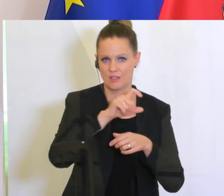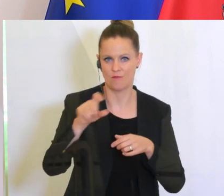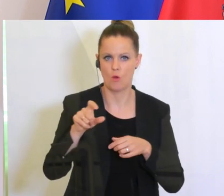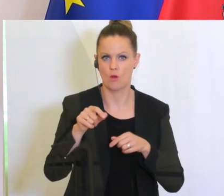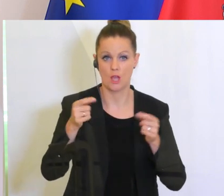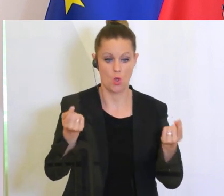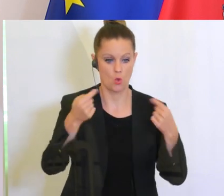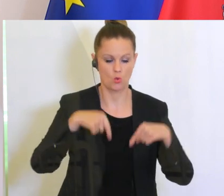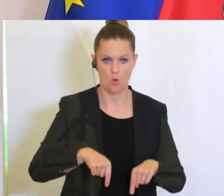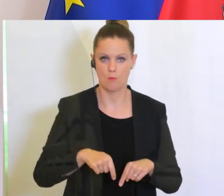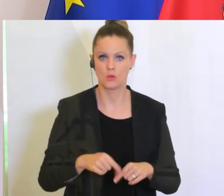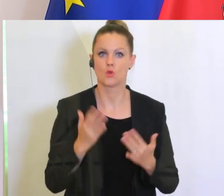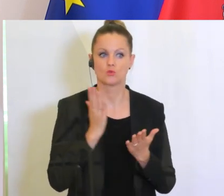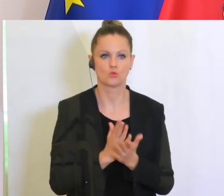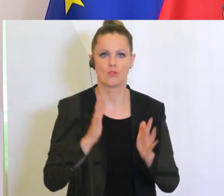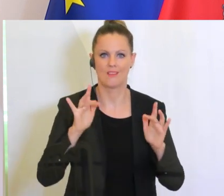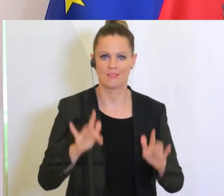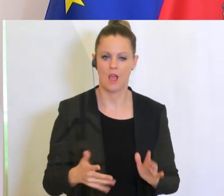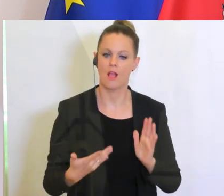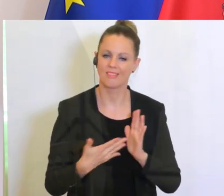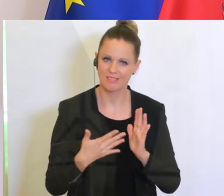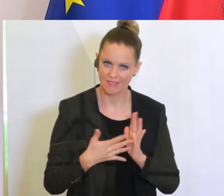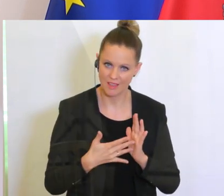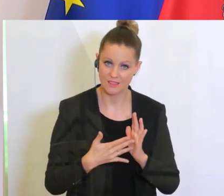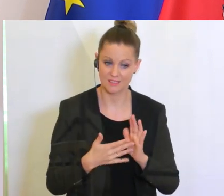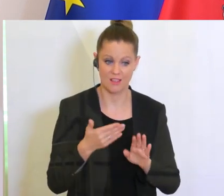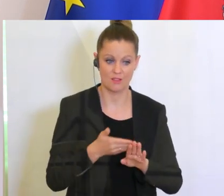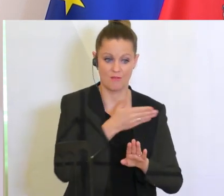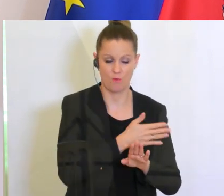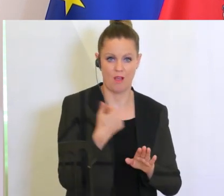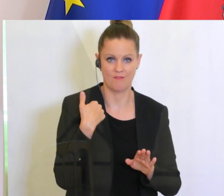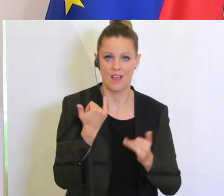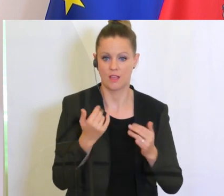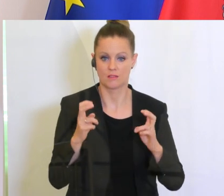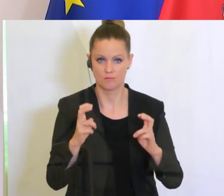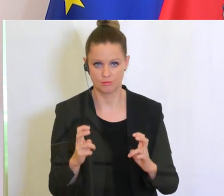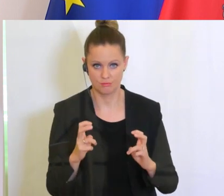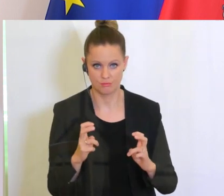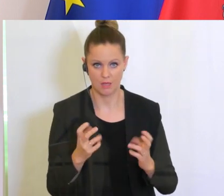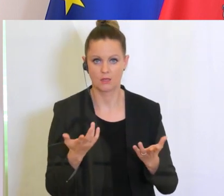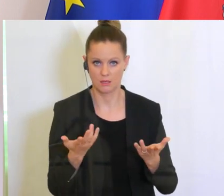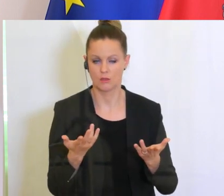bei uns am Set sein werden, sind bereits angereist, sind getestet angereist, halten sich jetzt hier auf.